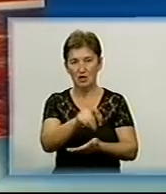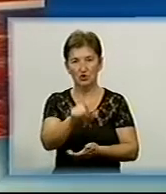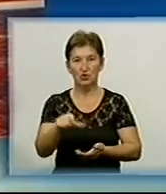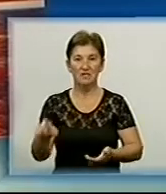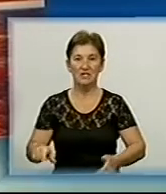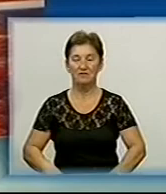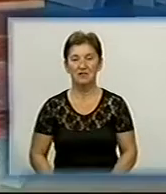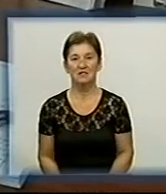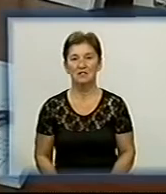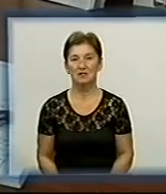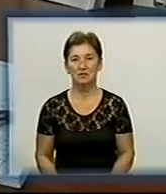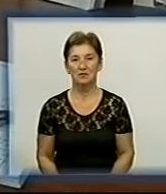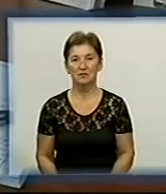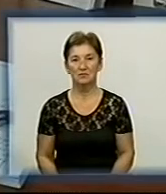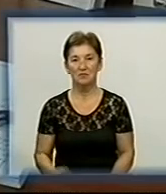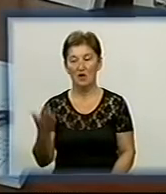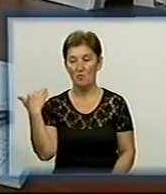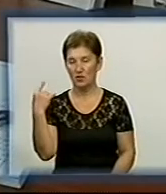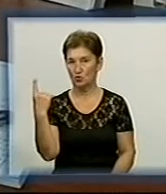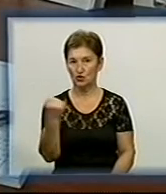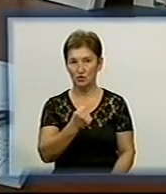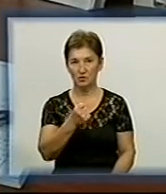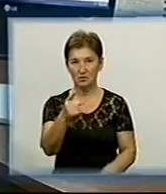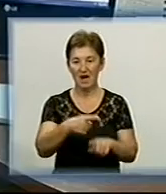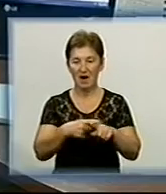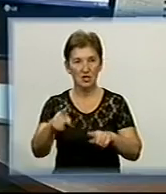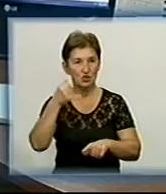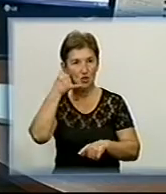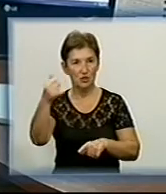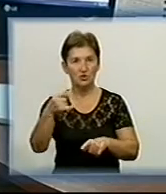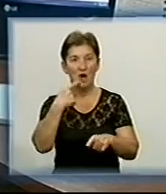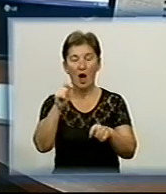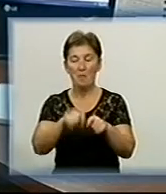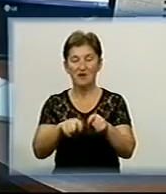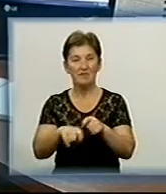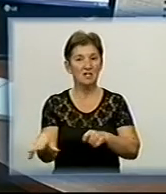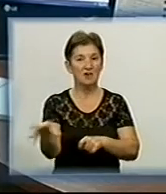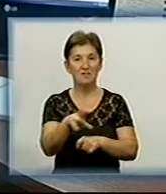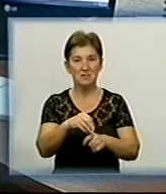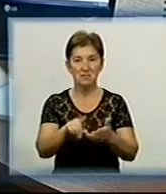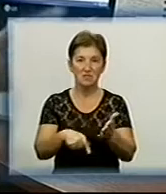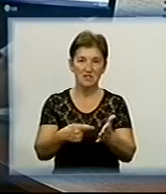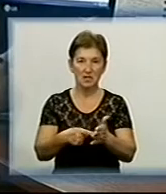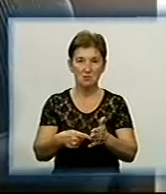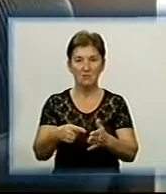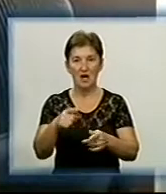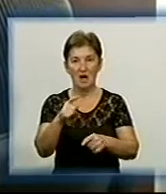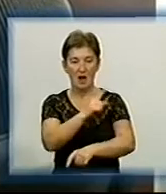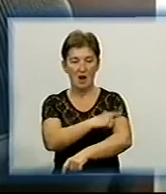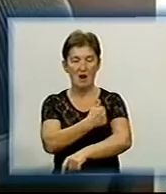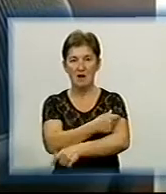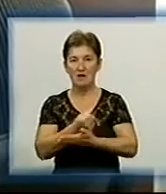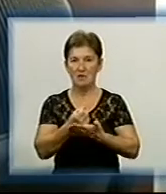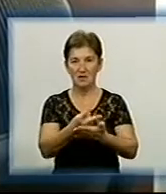Ющишин Минулого тижня гаряча лінія губернатора влаштувала перевірку всім районним та міським лікарням Оператори дзвонили у